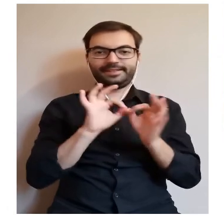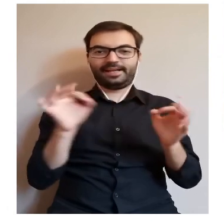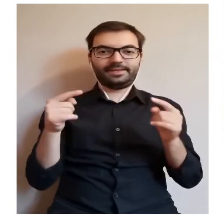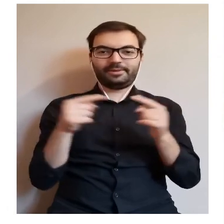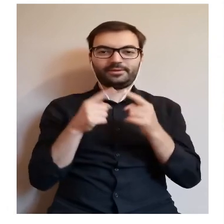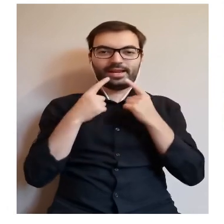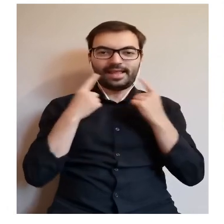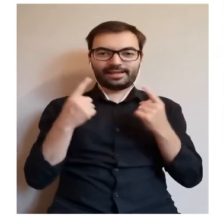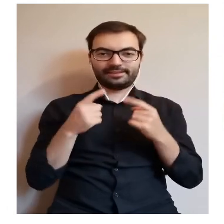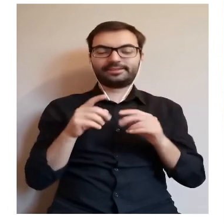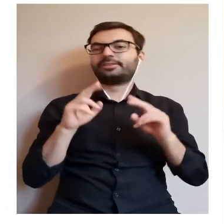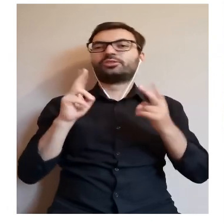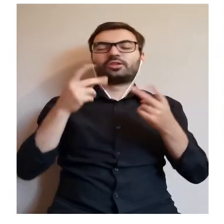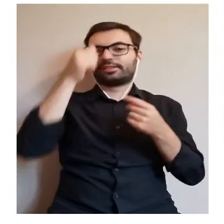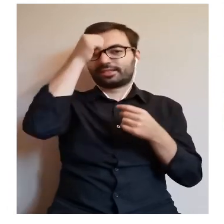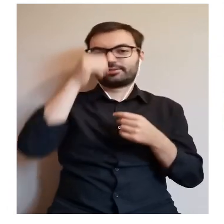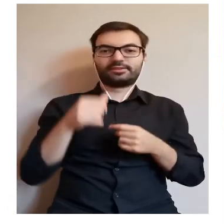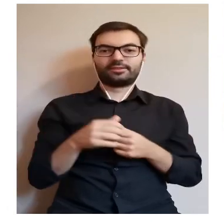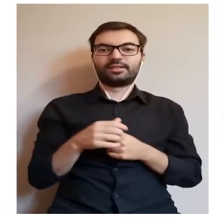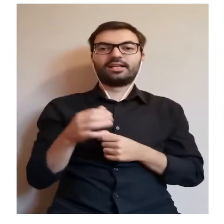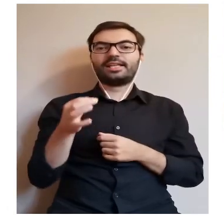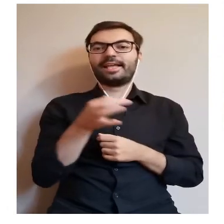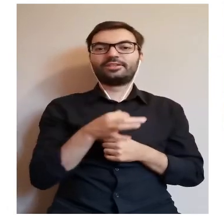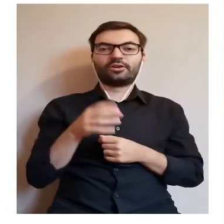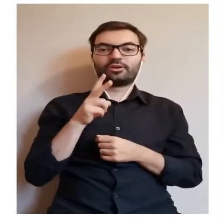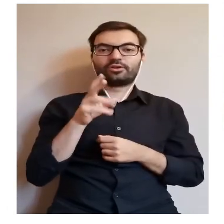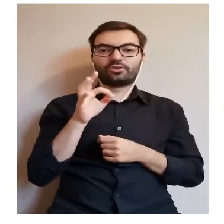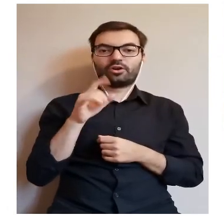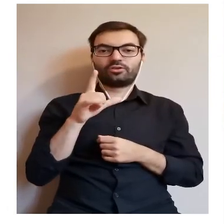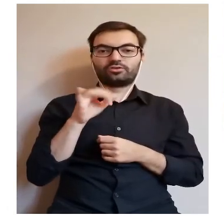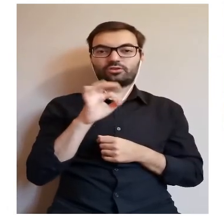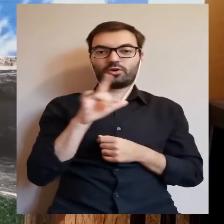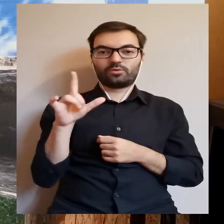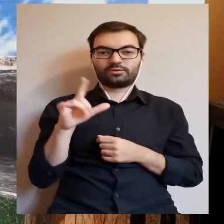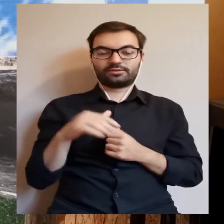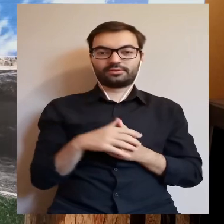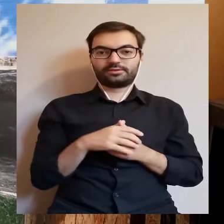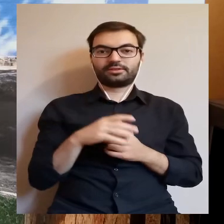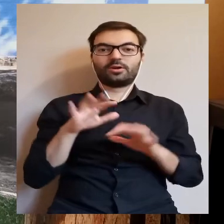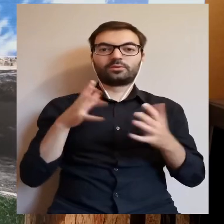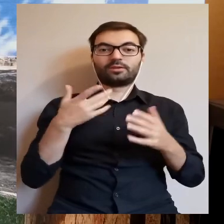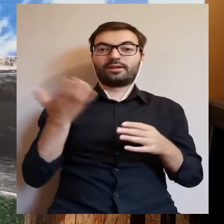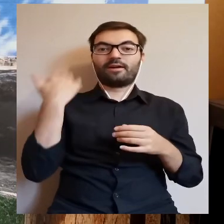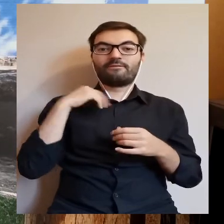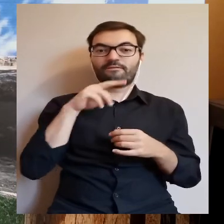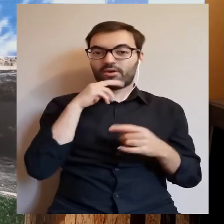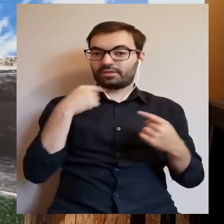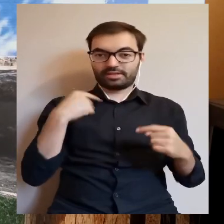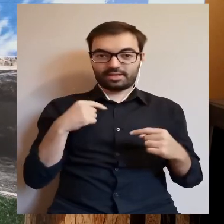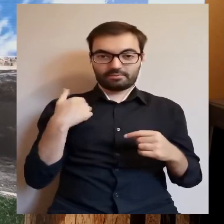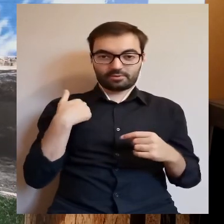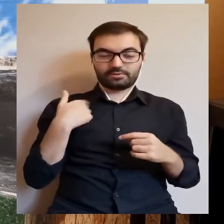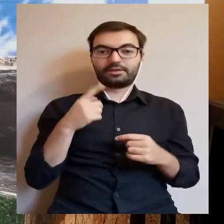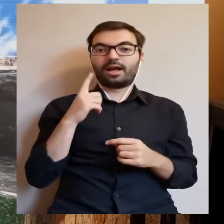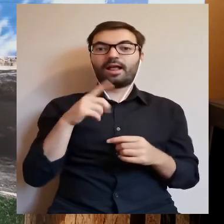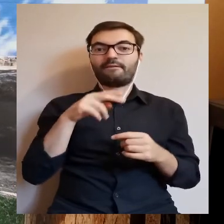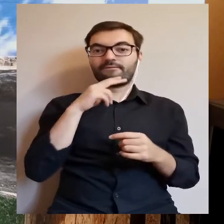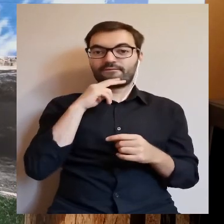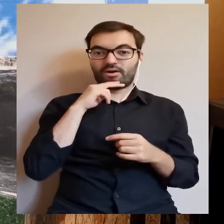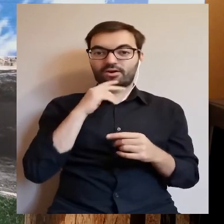wynika z legendy, którą za chwilę będę Państwu czytać. No właśnie, skąd w ogóle nazwa Jeziora Kocioł? Bo noc nie było tam wcześniej wody, ale kiedy już